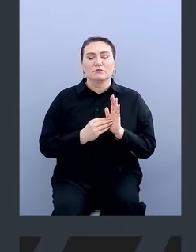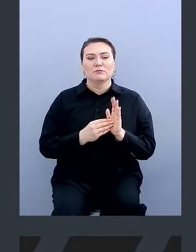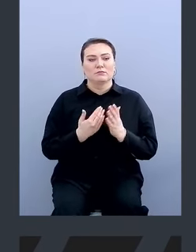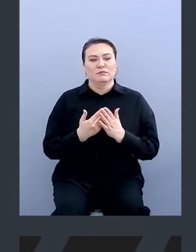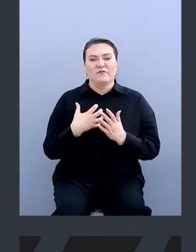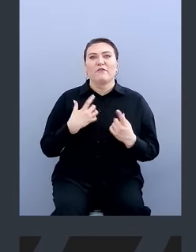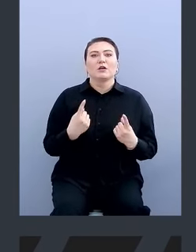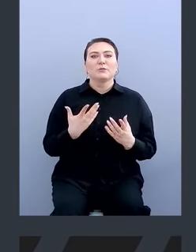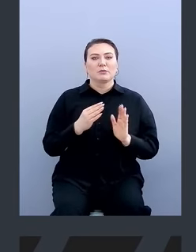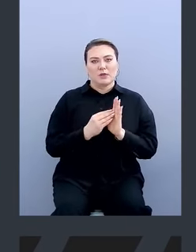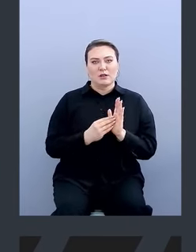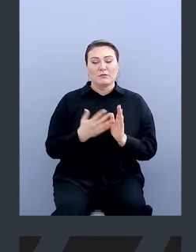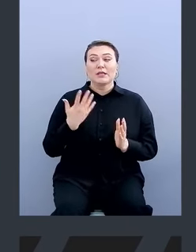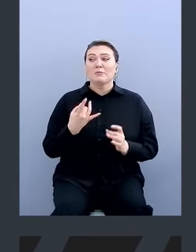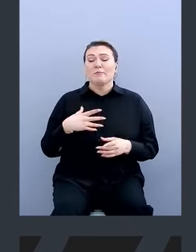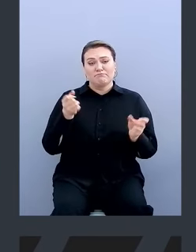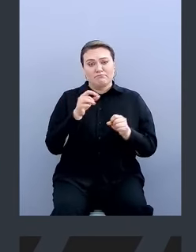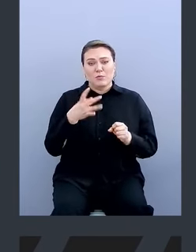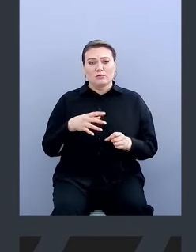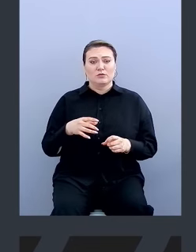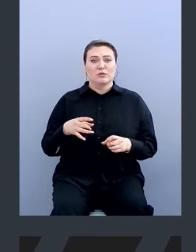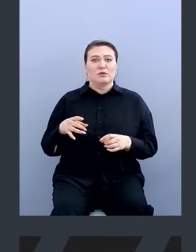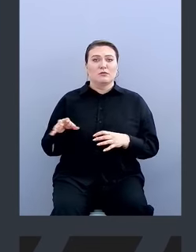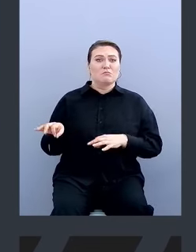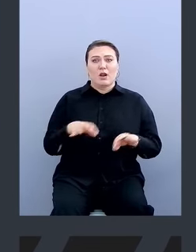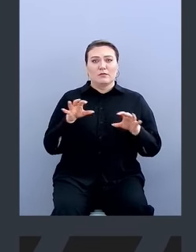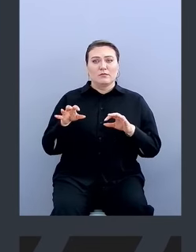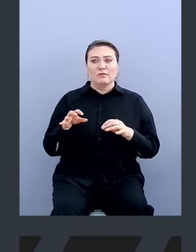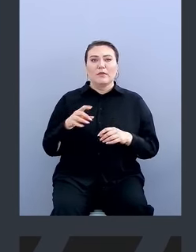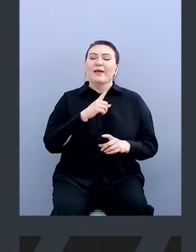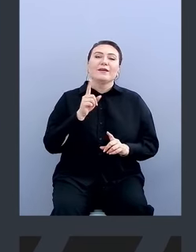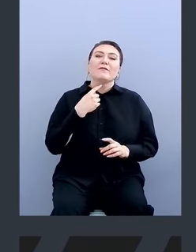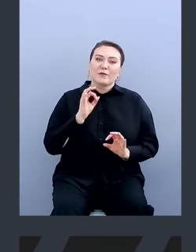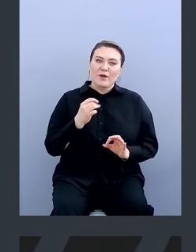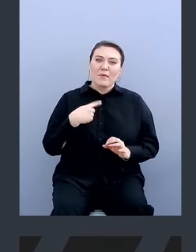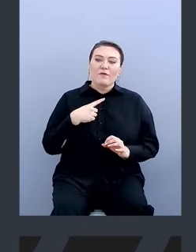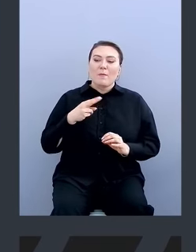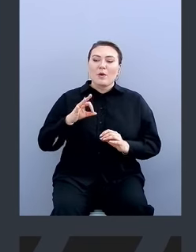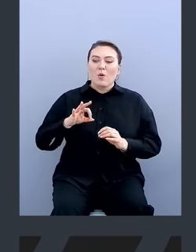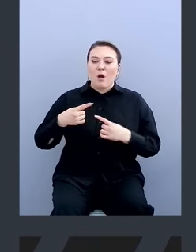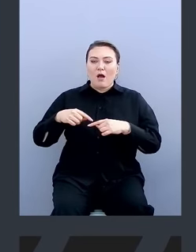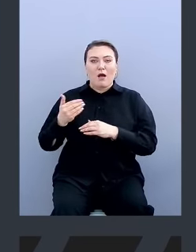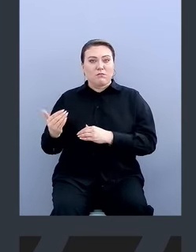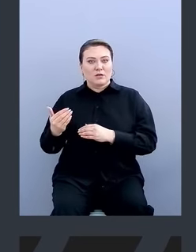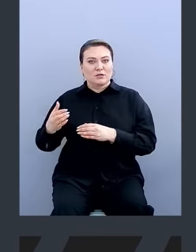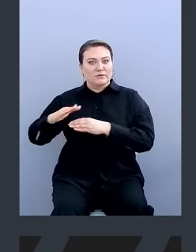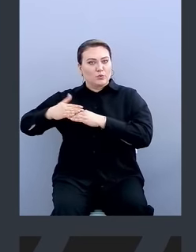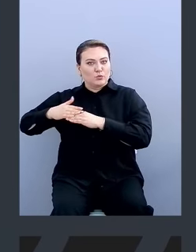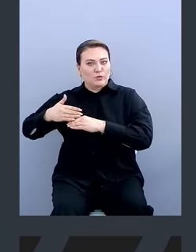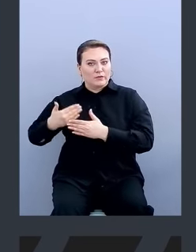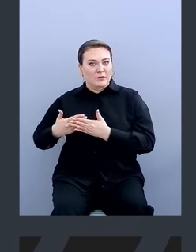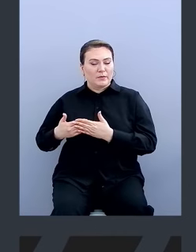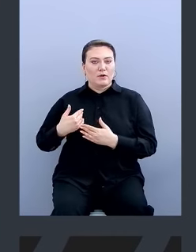с важными. Соответственно, если бы мы просто прокидывали браузер… Все верно. Я говорю про корпоративные устройства. Почему с корпоративным устройством